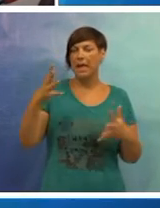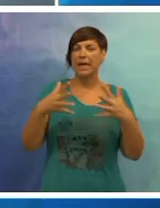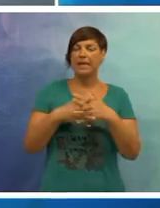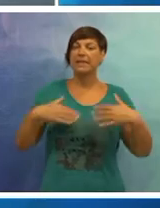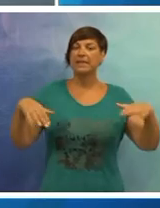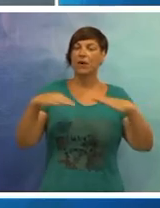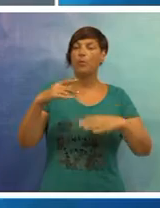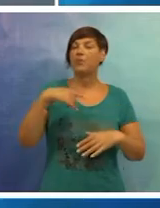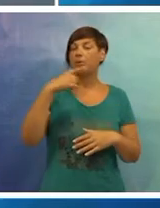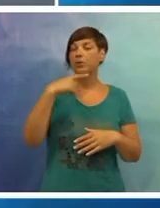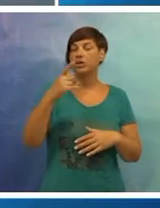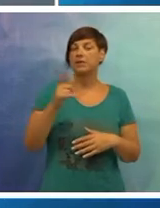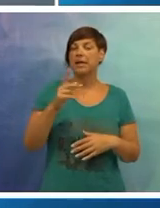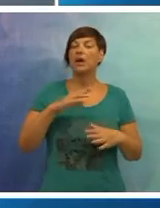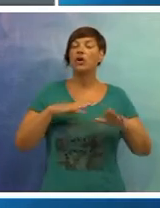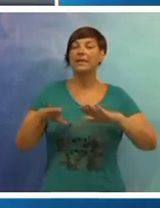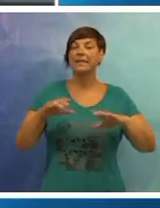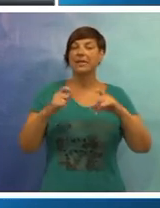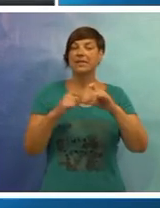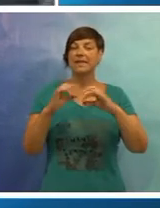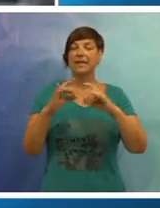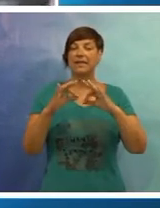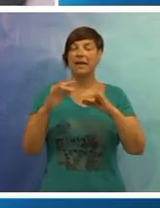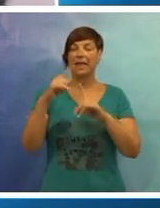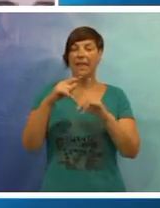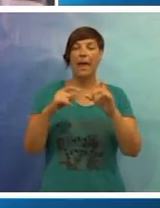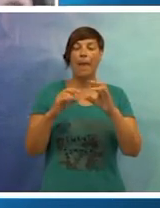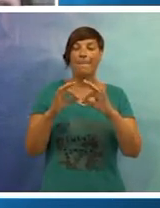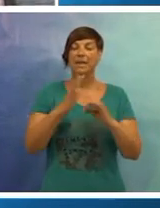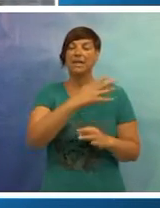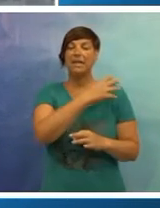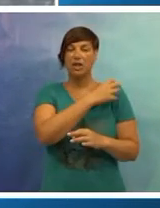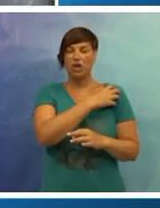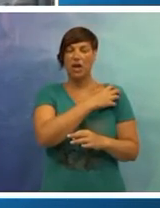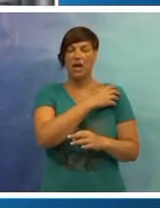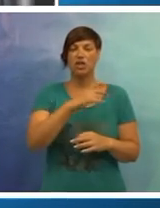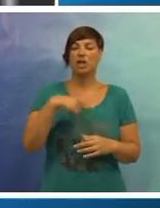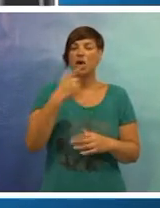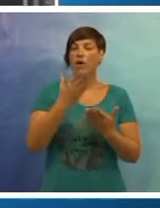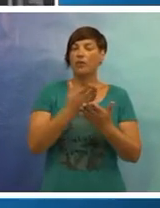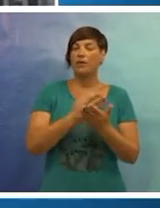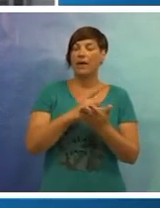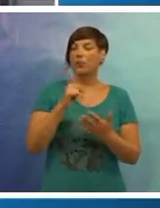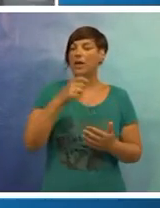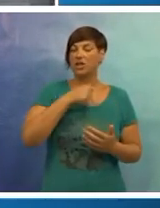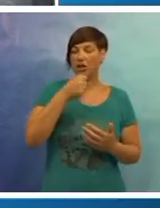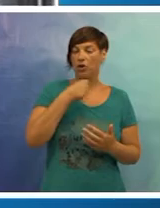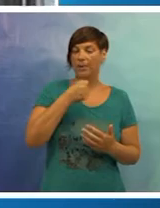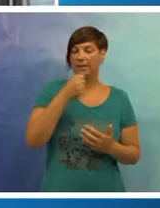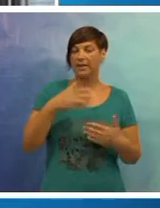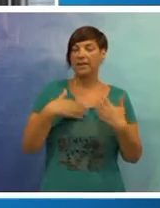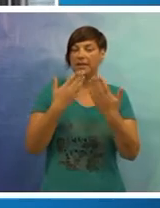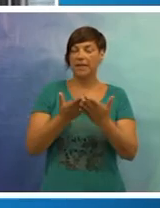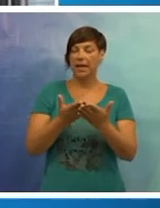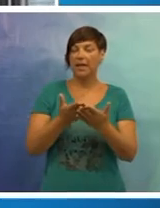doznati. Iz gradske uprave poručili su nam kako ni direktor Sanitata Tomislav Tabak, ali i ni gradonačelnik Mato Frankovića u temu neće komentirati,